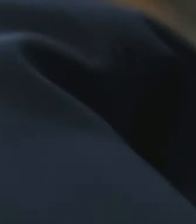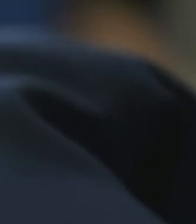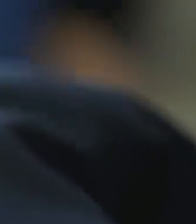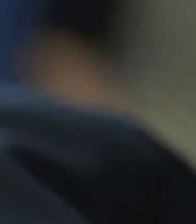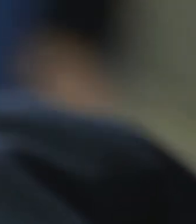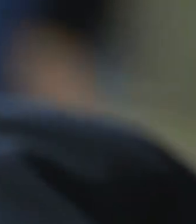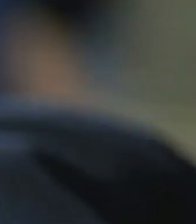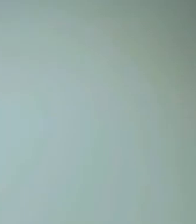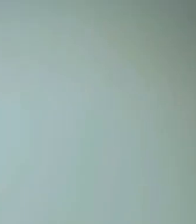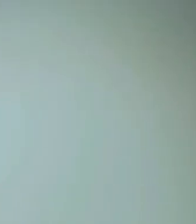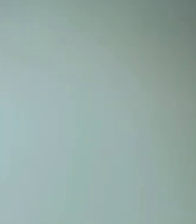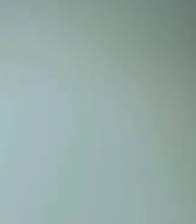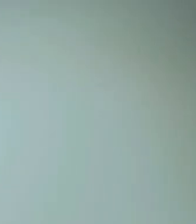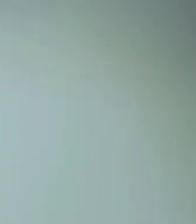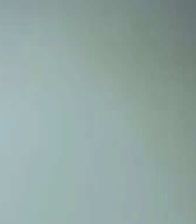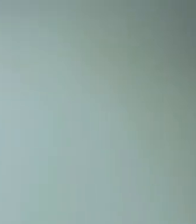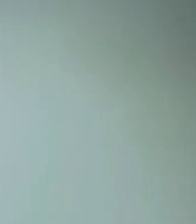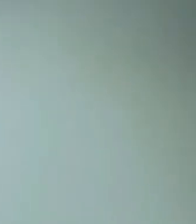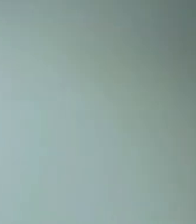Τι. Τετάστο, ακάτω.